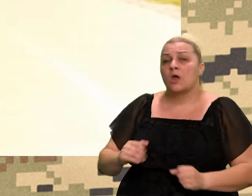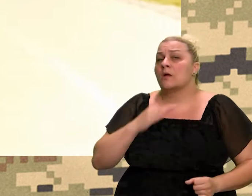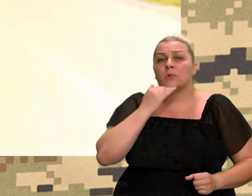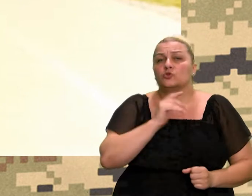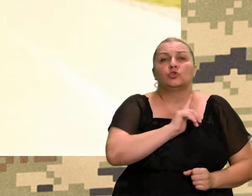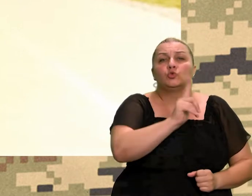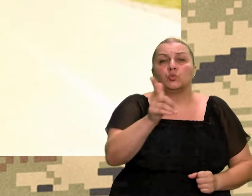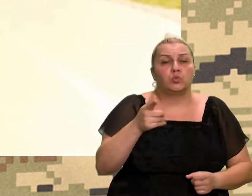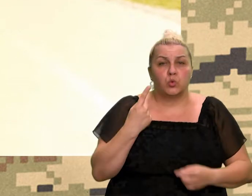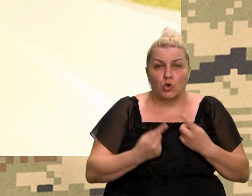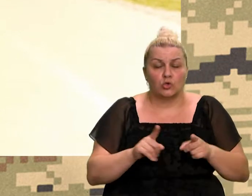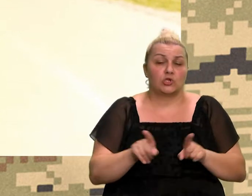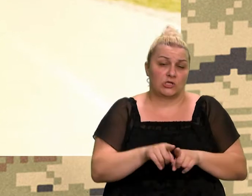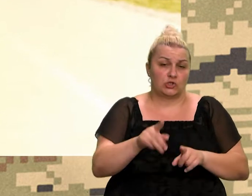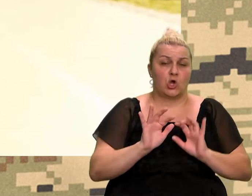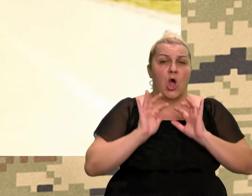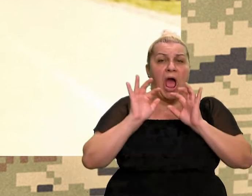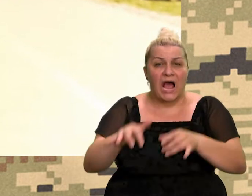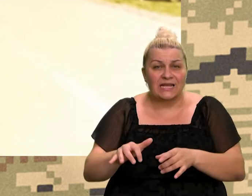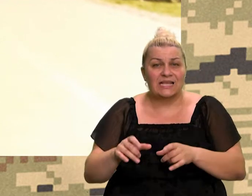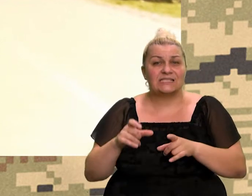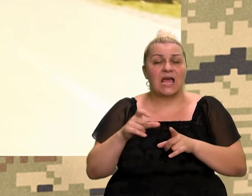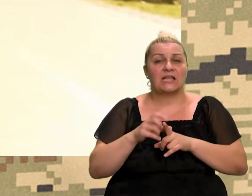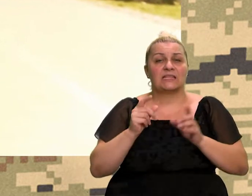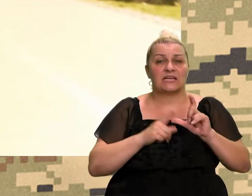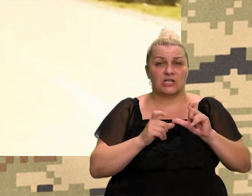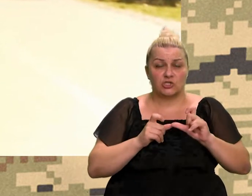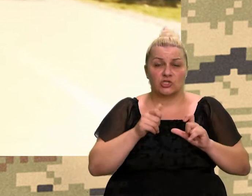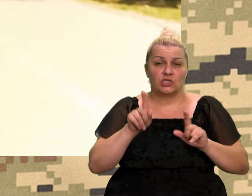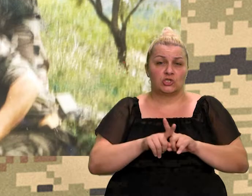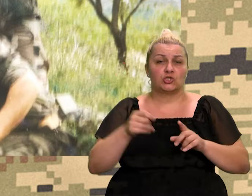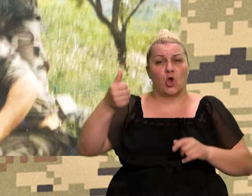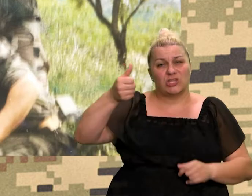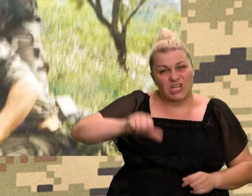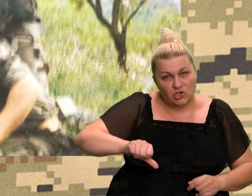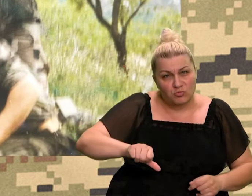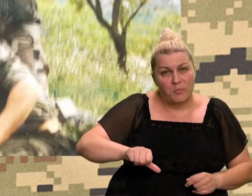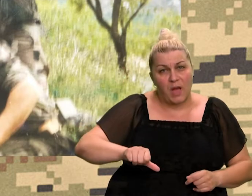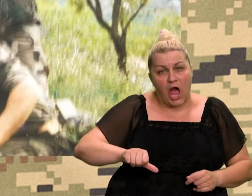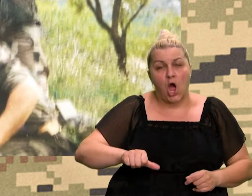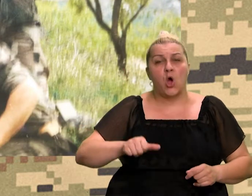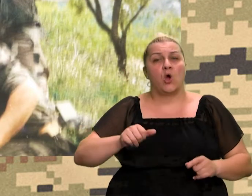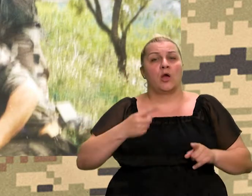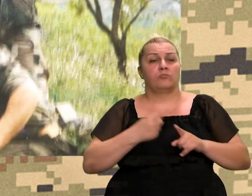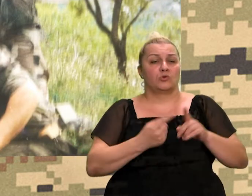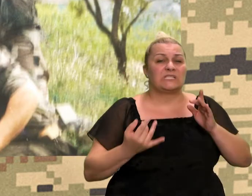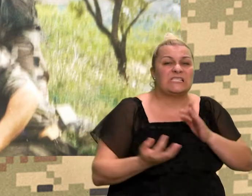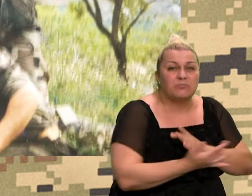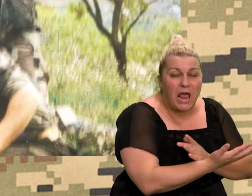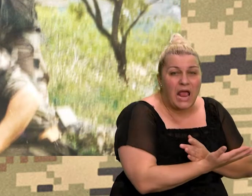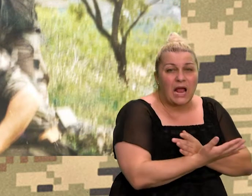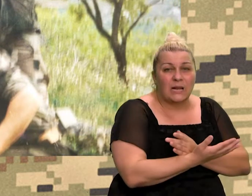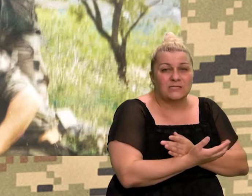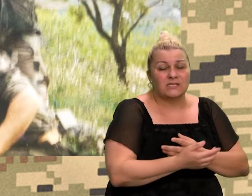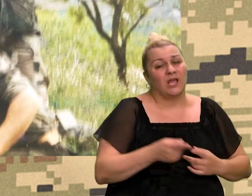ostalo što je se događalo i sama agresija na drniš i pa drniša i izbjeglištvo, to nisu bile male